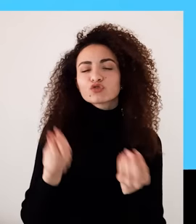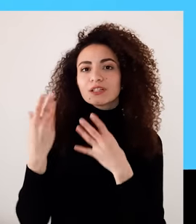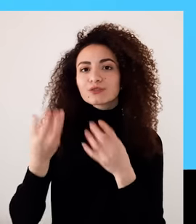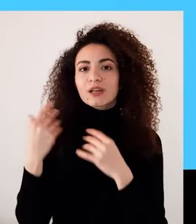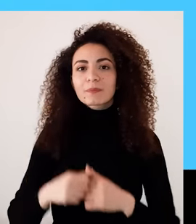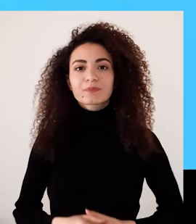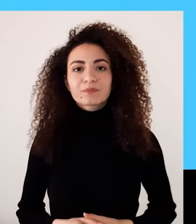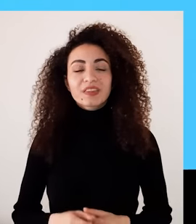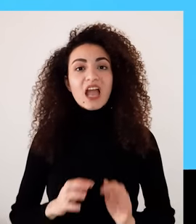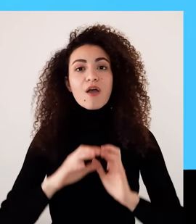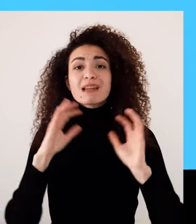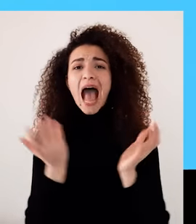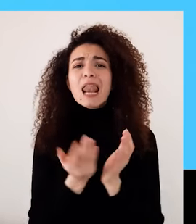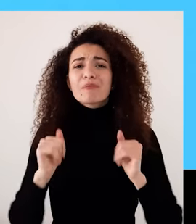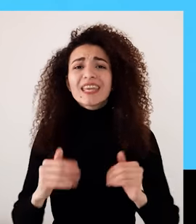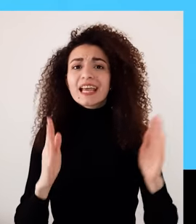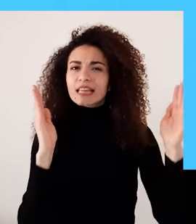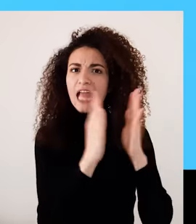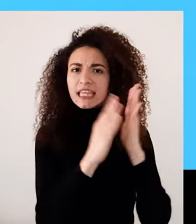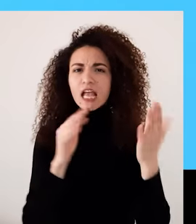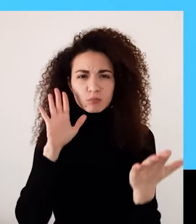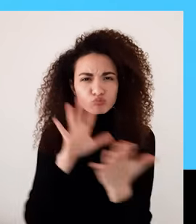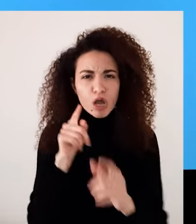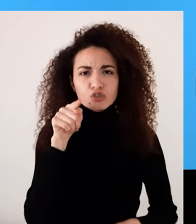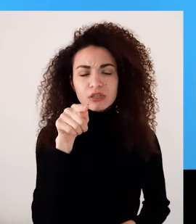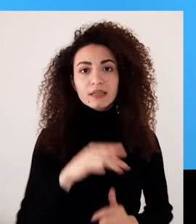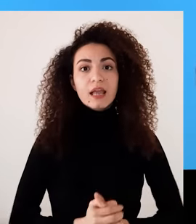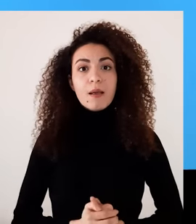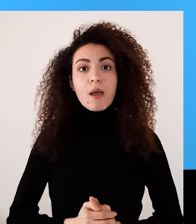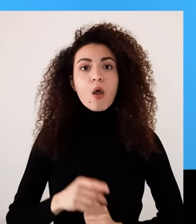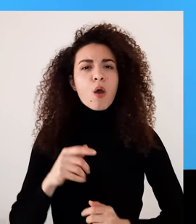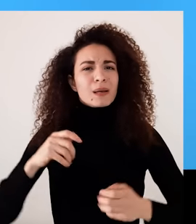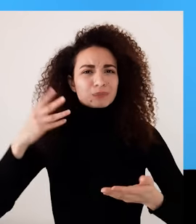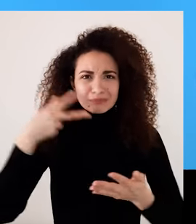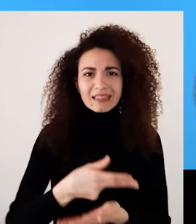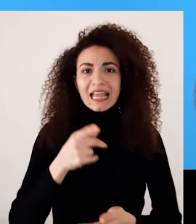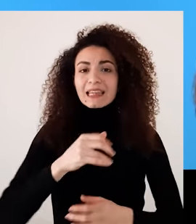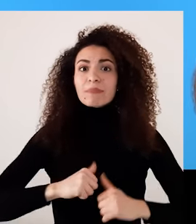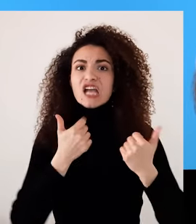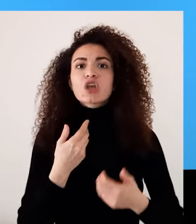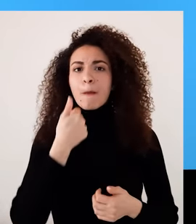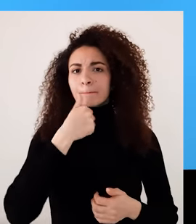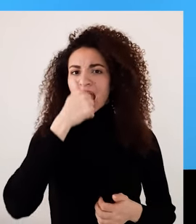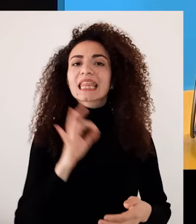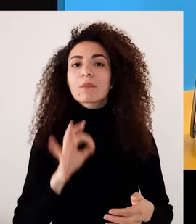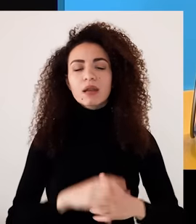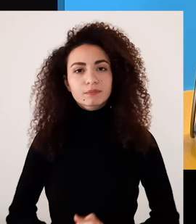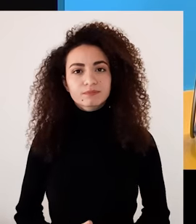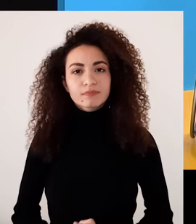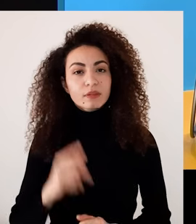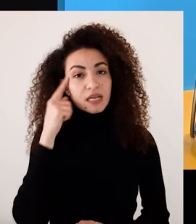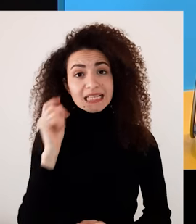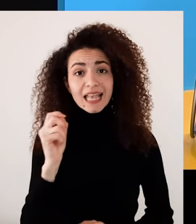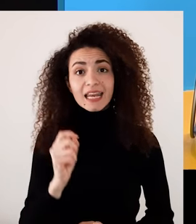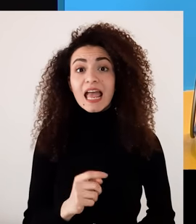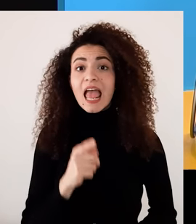الخارجي مع كل العقبات والتحديات يلي بيوضع المجتمع بوجك وبيمنعك أنك تعيش بكرامة ومساوات مع باقي المواطنين تذكر